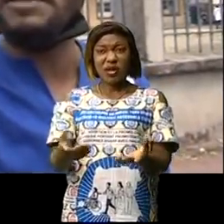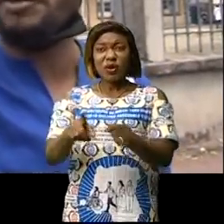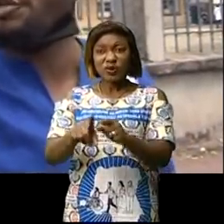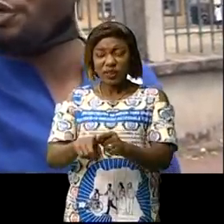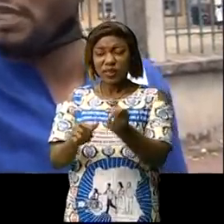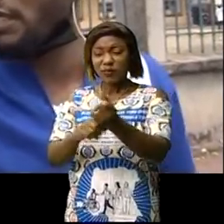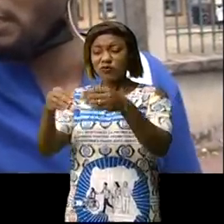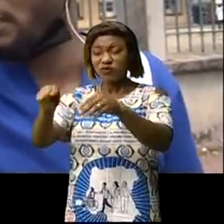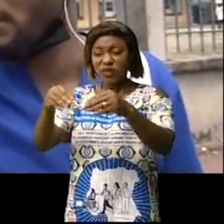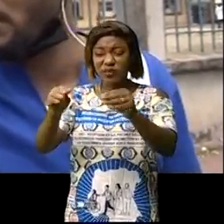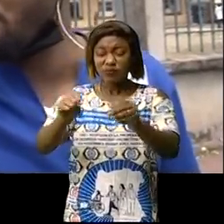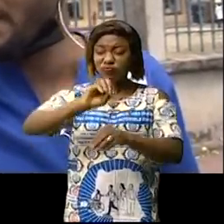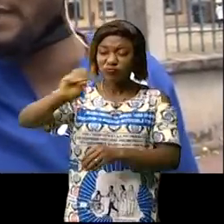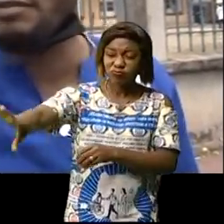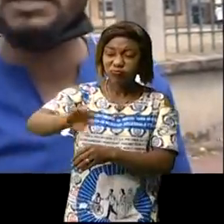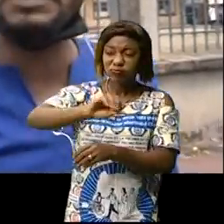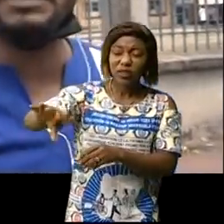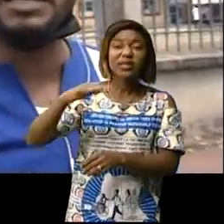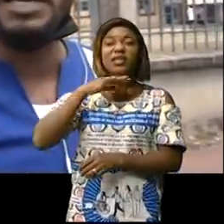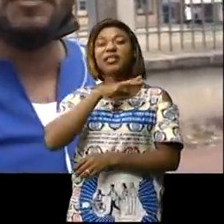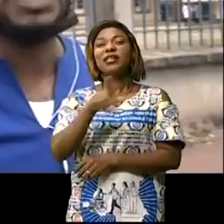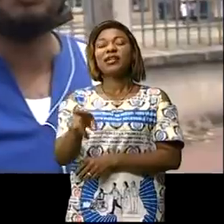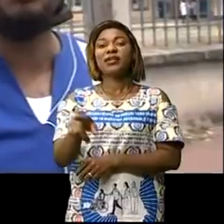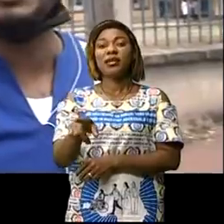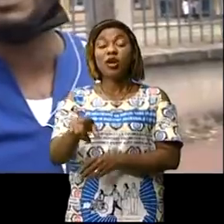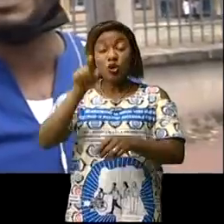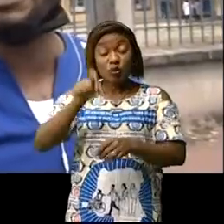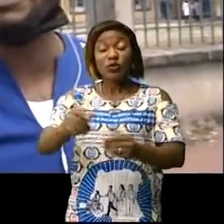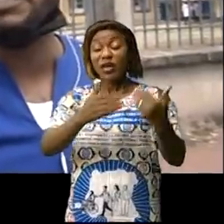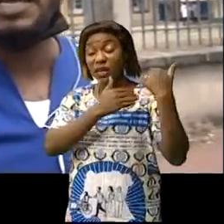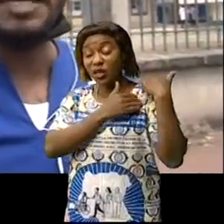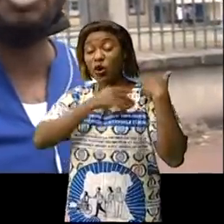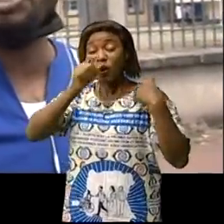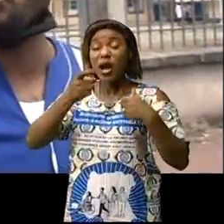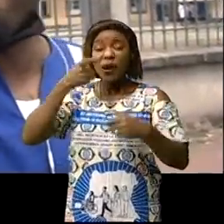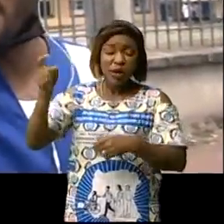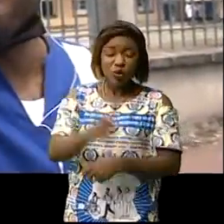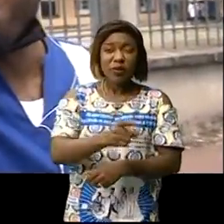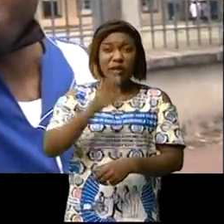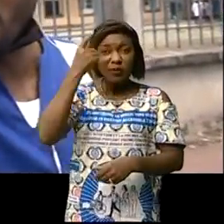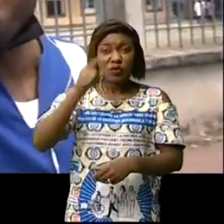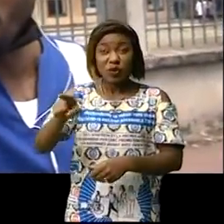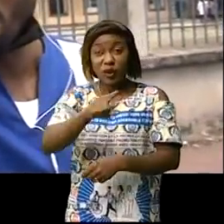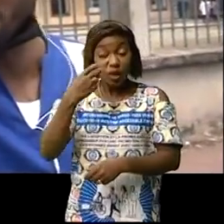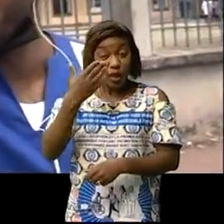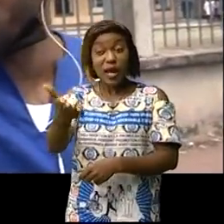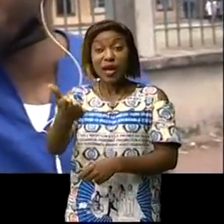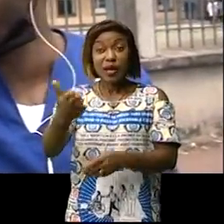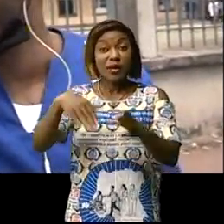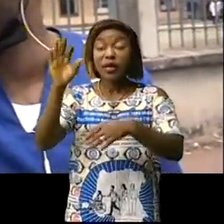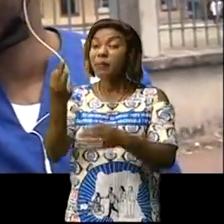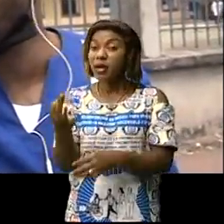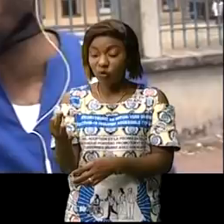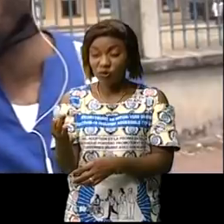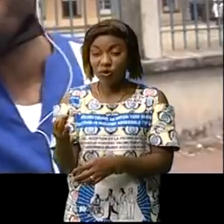les vendeurs qui mettent les immondices ici il faut que les autorités réagissent parce qu'ils sont là ils sont encore là ils ne sont pas partis et il y a